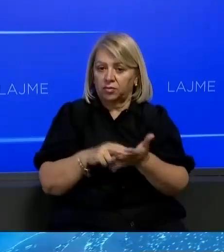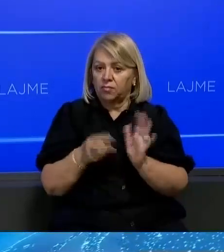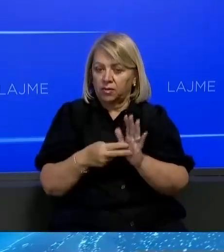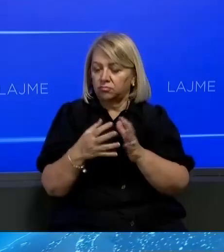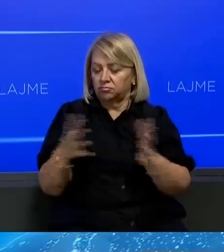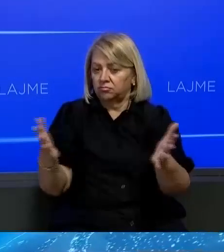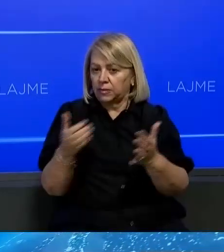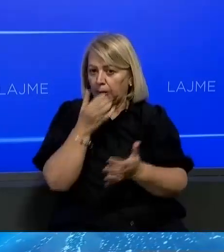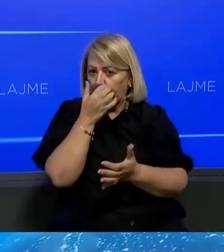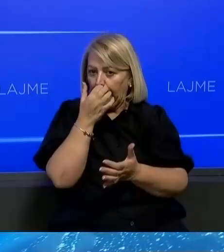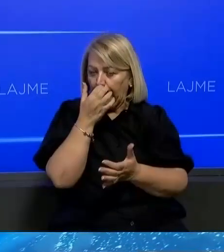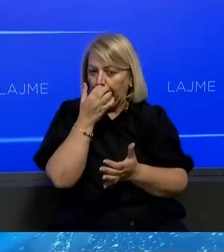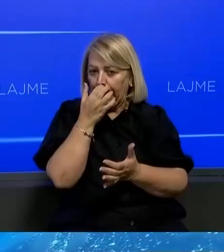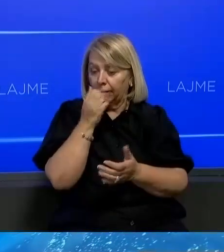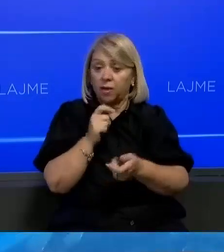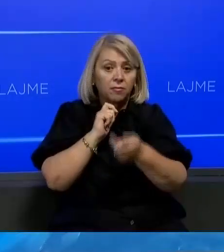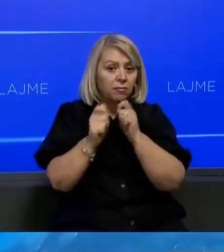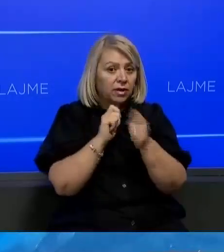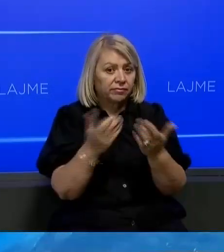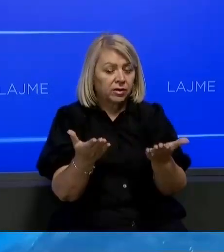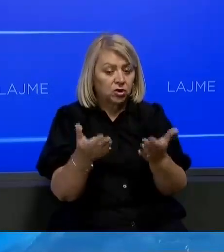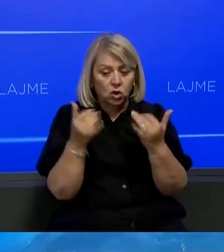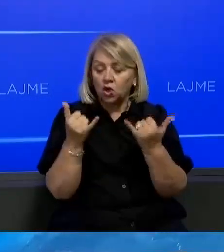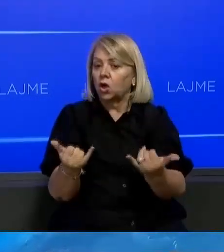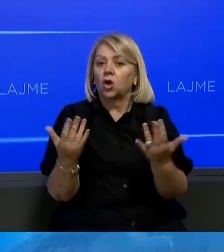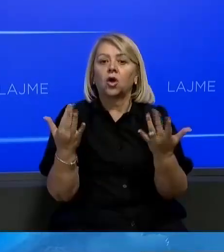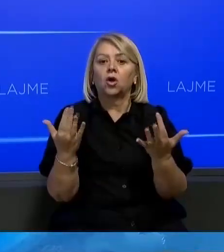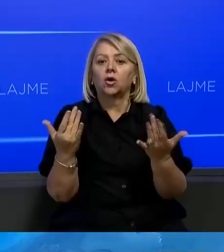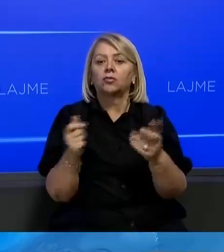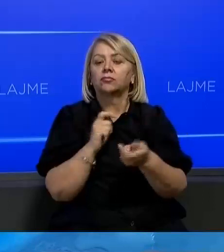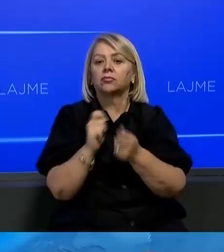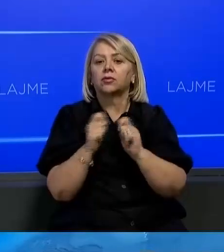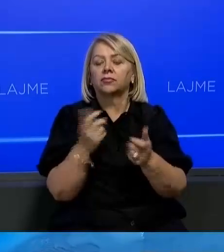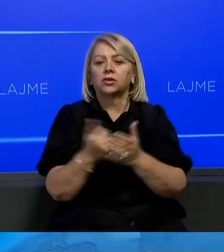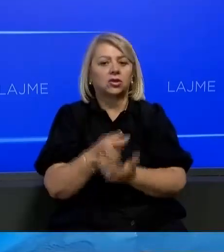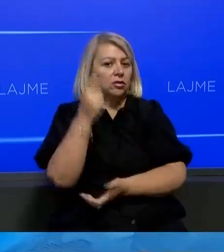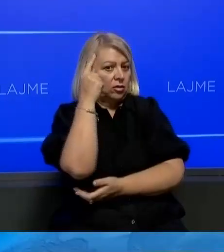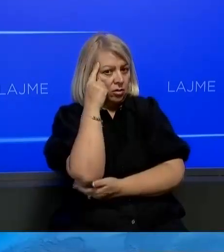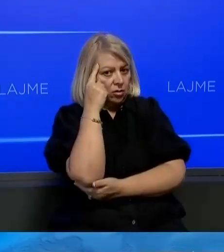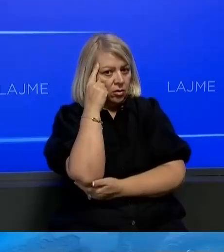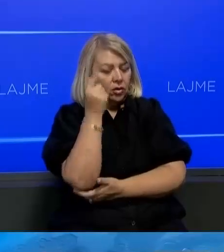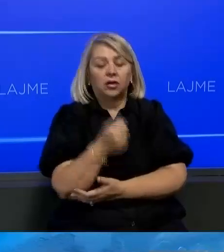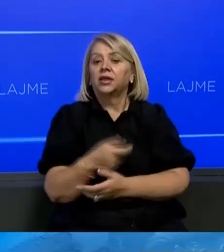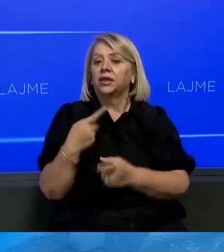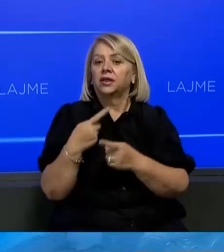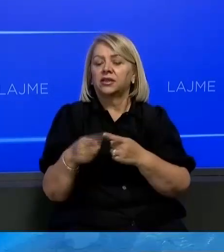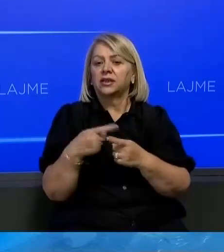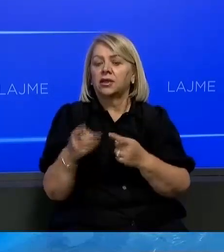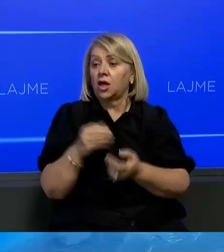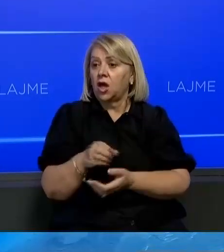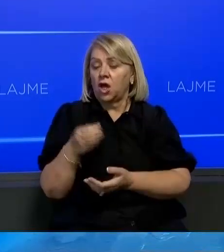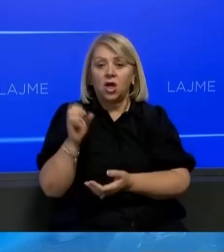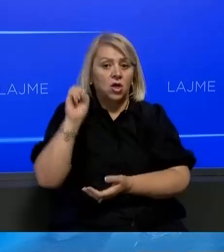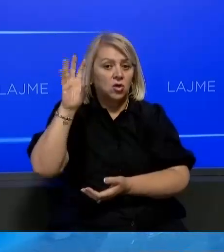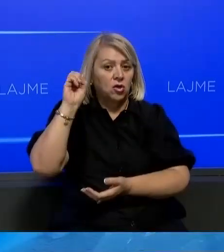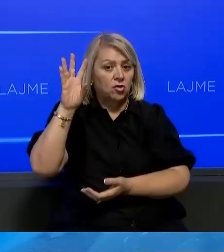façkurtër. A kiri marveshje edhe sona shikurën e jo marveshjen këtë dimer që nëse kanë të pritë që ata mos me